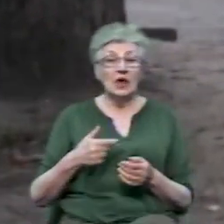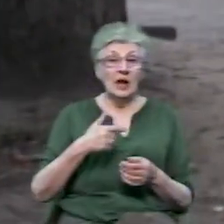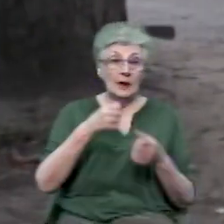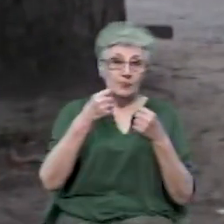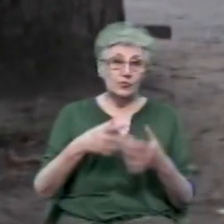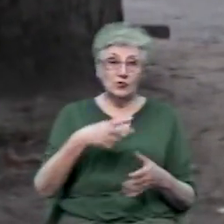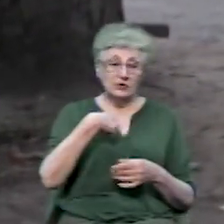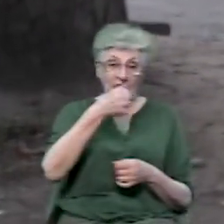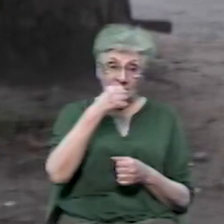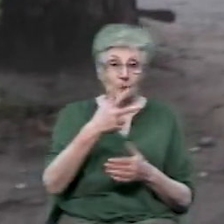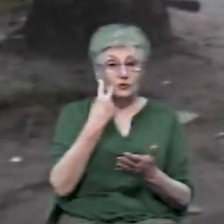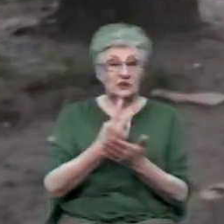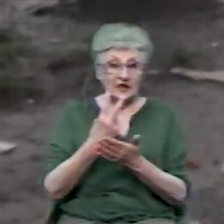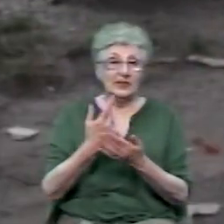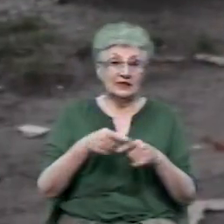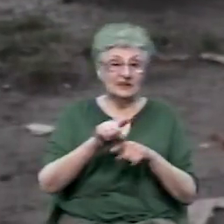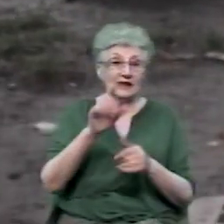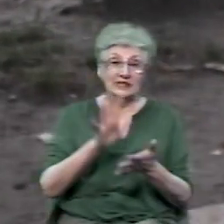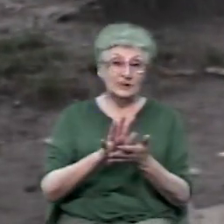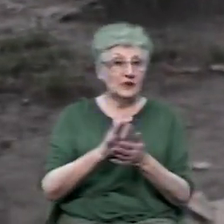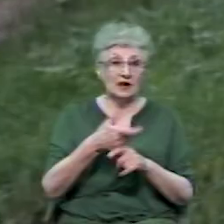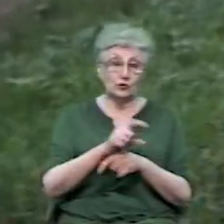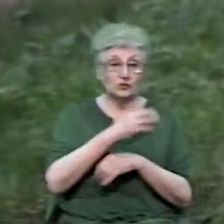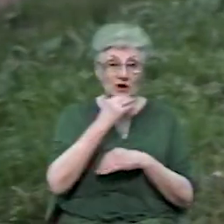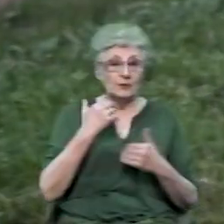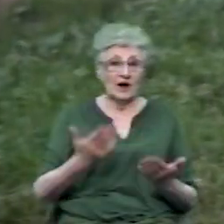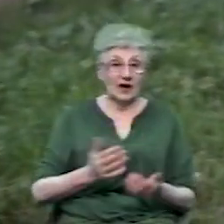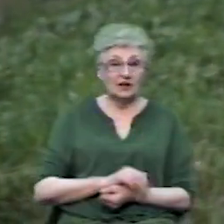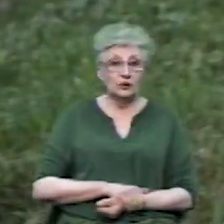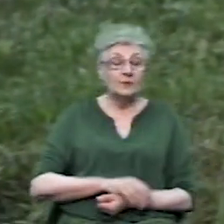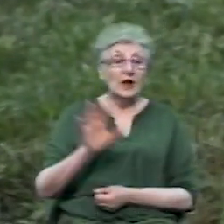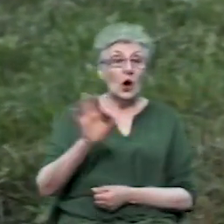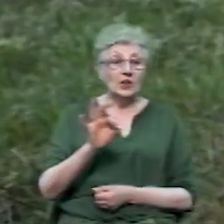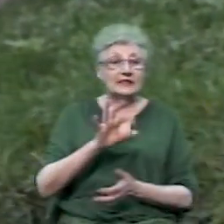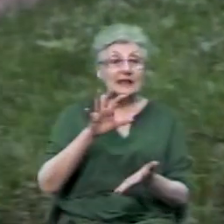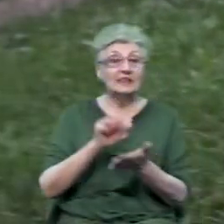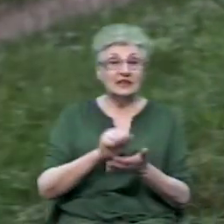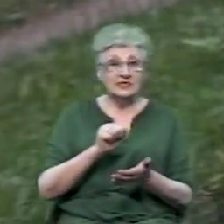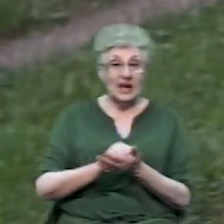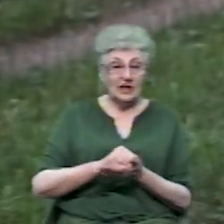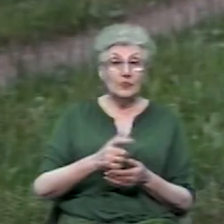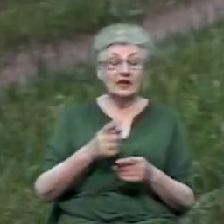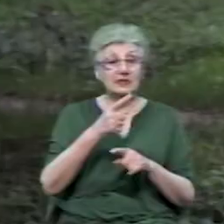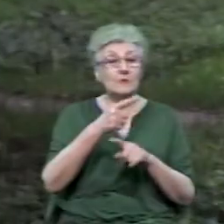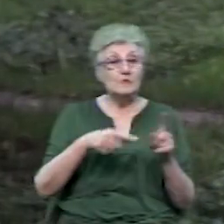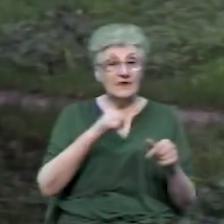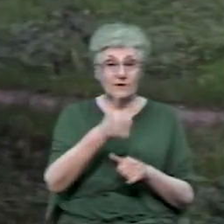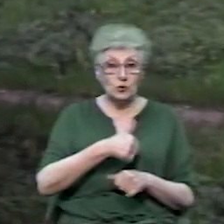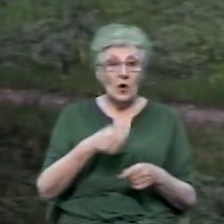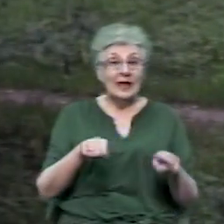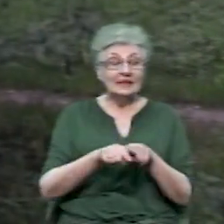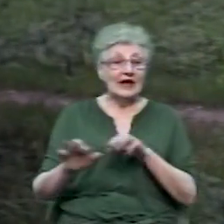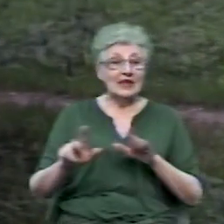зайнятися, бо, бачите, сміття тут дуже і дуже багато. Олександр займається плогінгом більше півроку. Про такий рух серед